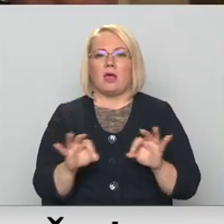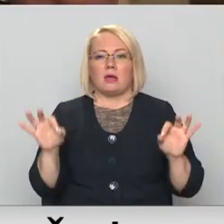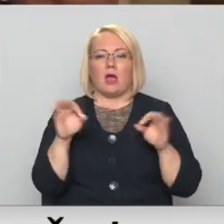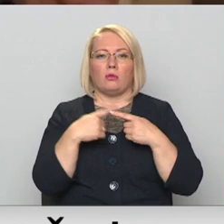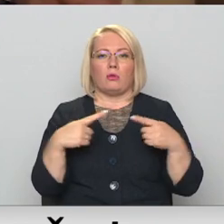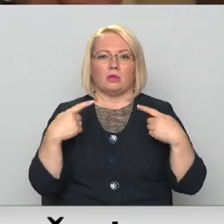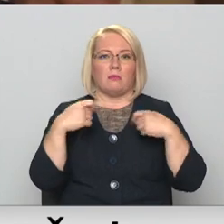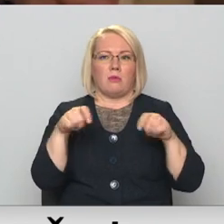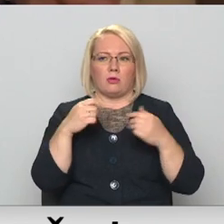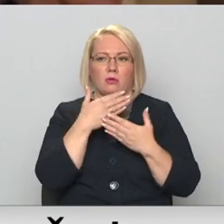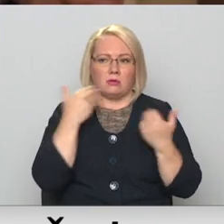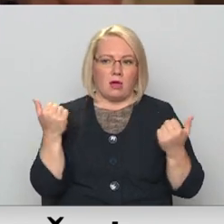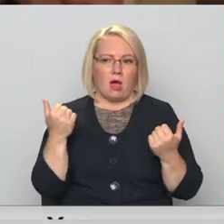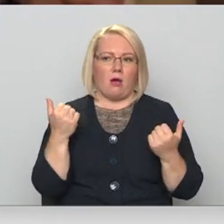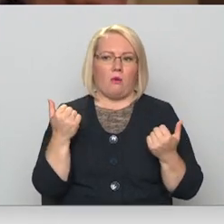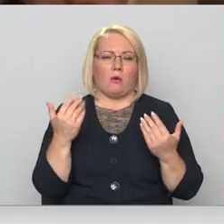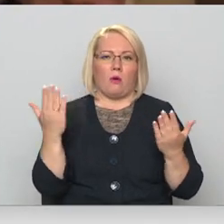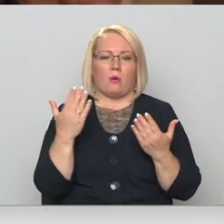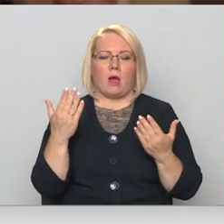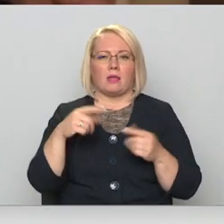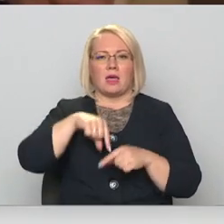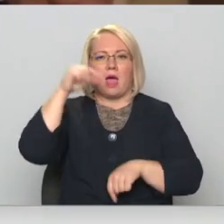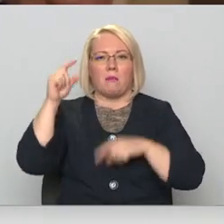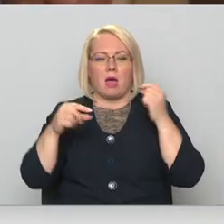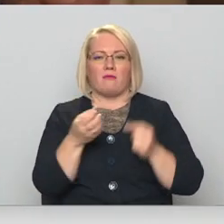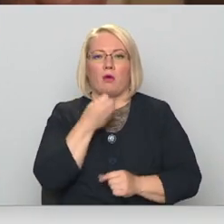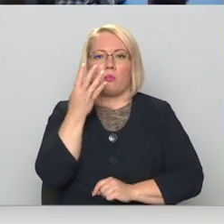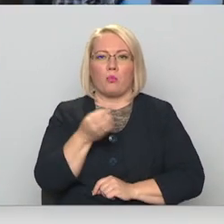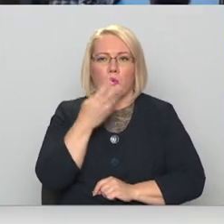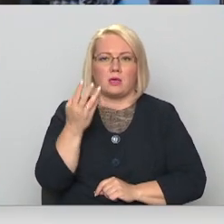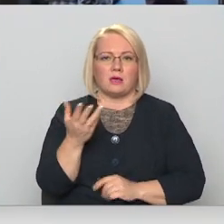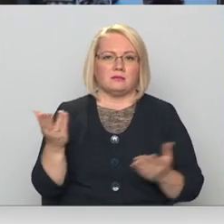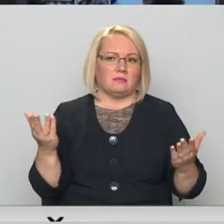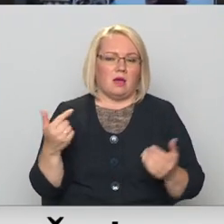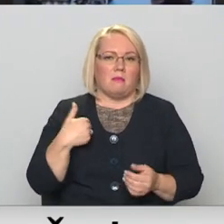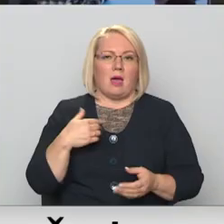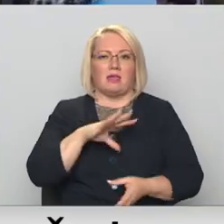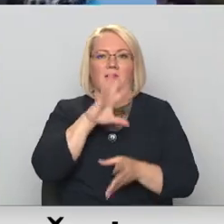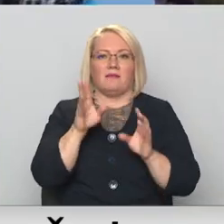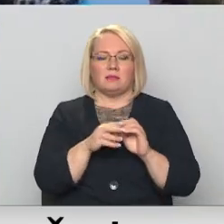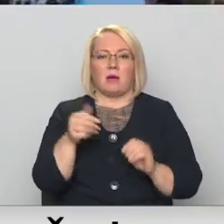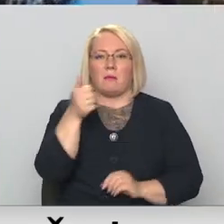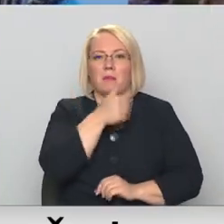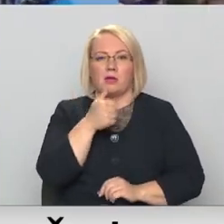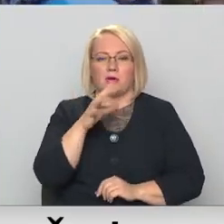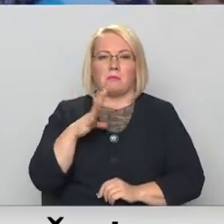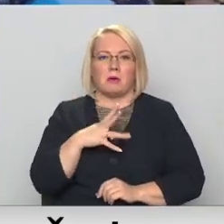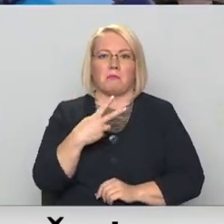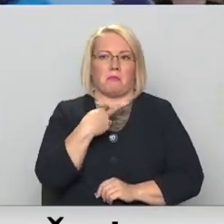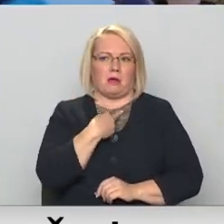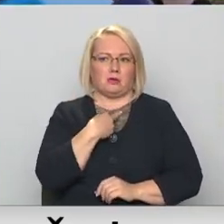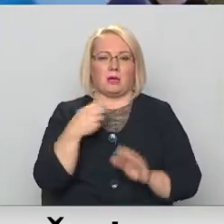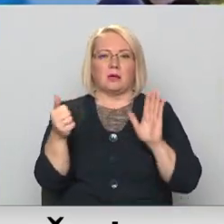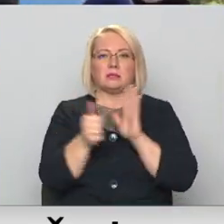pārdot. Kaut kas jau ir kāda rababara vai puķis, kaut kas tas, kas padaudz ir. Man vispār personīgi tas bija pārsteigums, ka